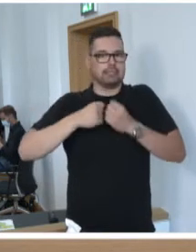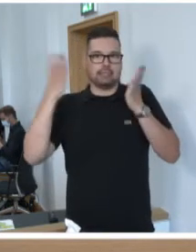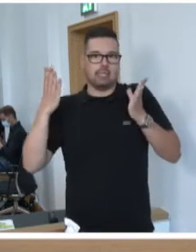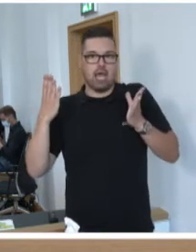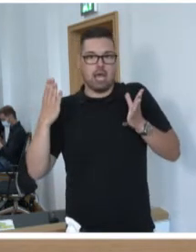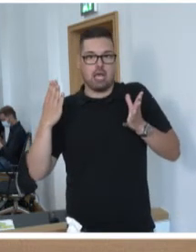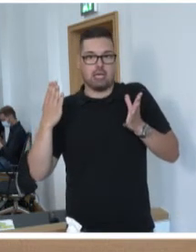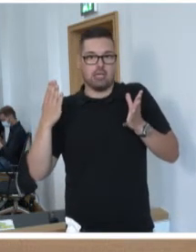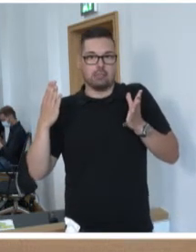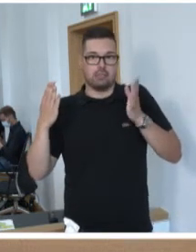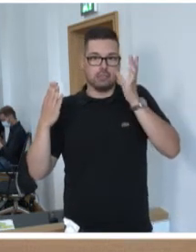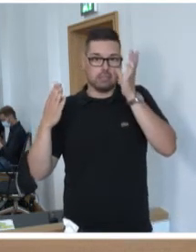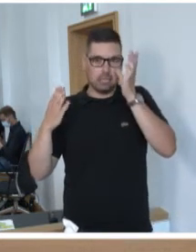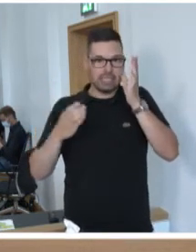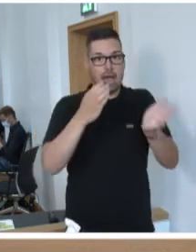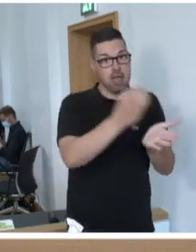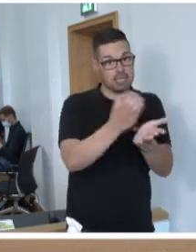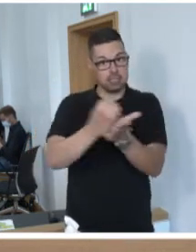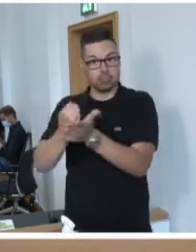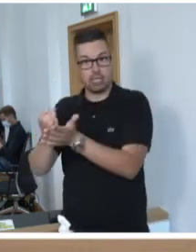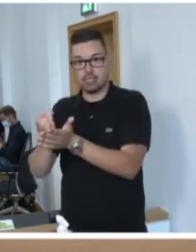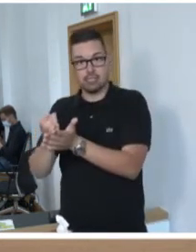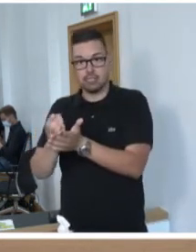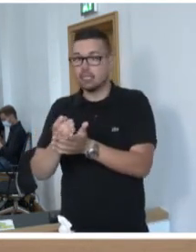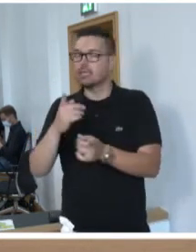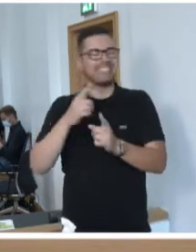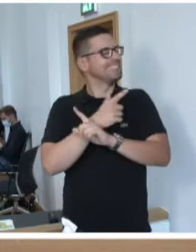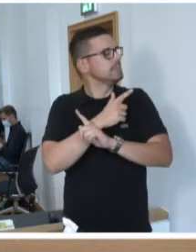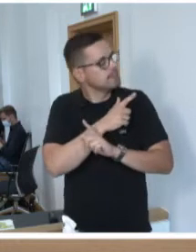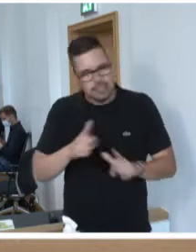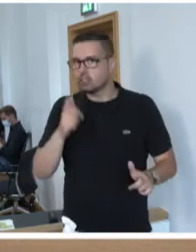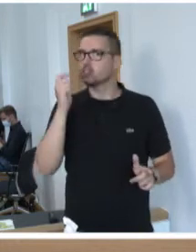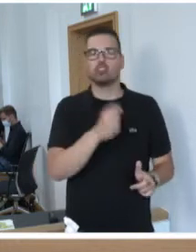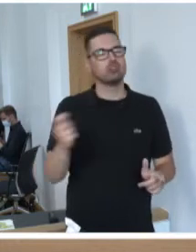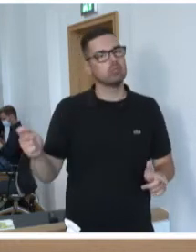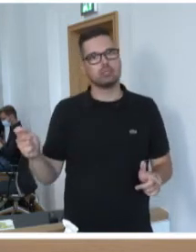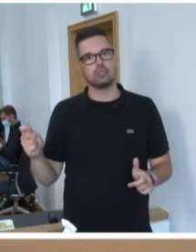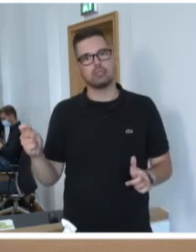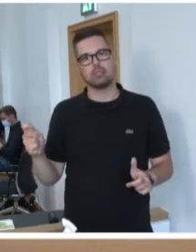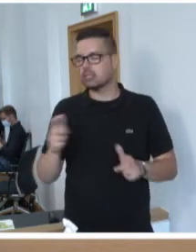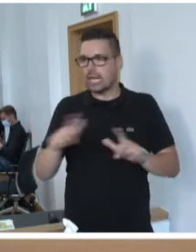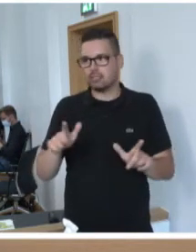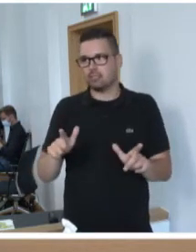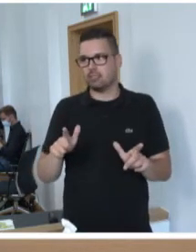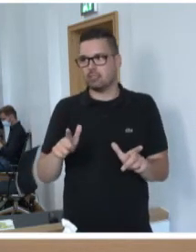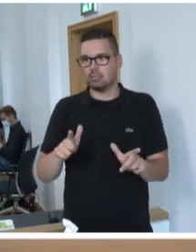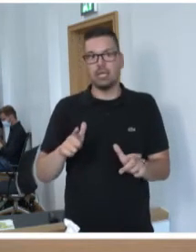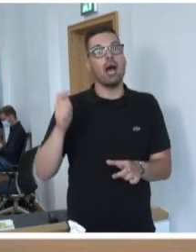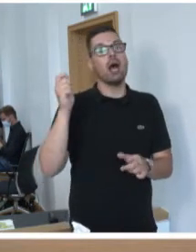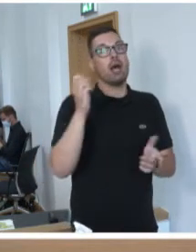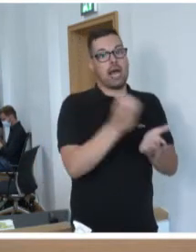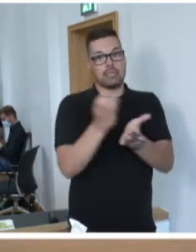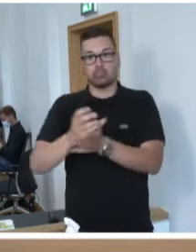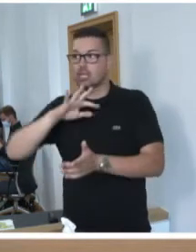an Ihnen, an den Beschäftigten hat es nicht gelegen. Im Gegenteil, Sie haben in den letzten